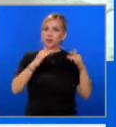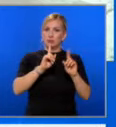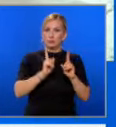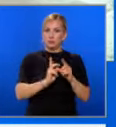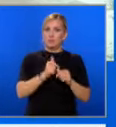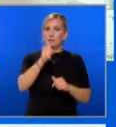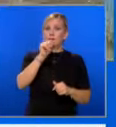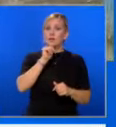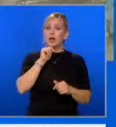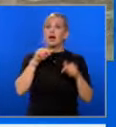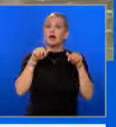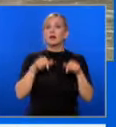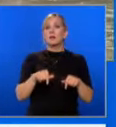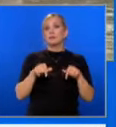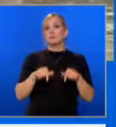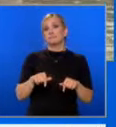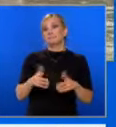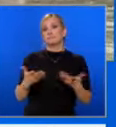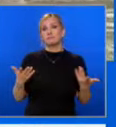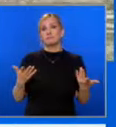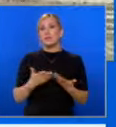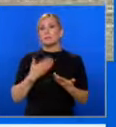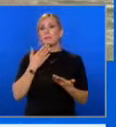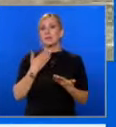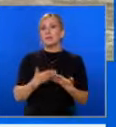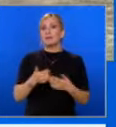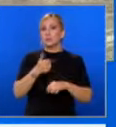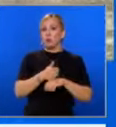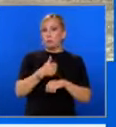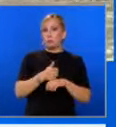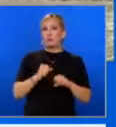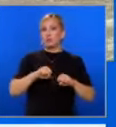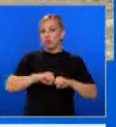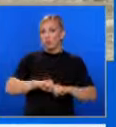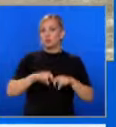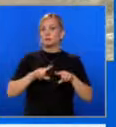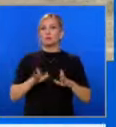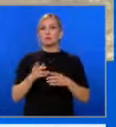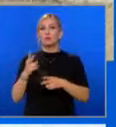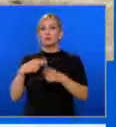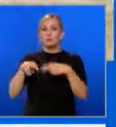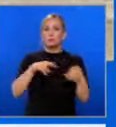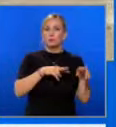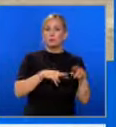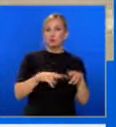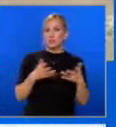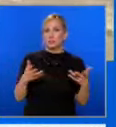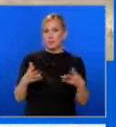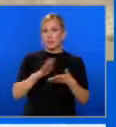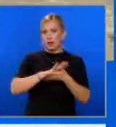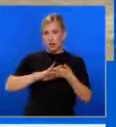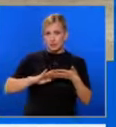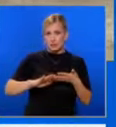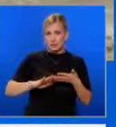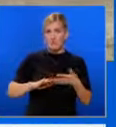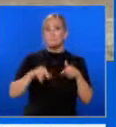Още днес представители на общината, на пътното управление и доброволци се заеха с почистването на калните наноси в града,